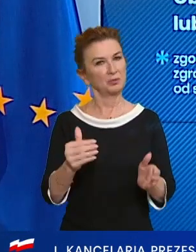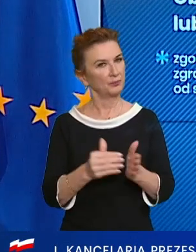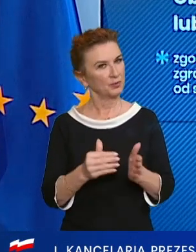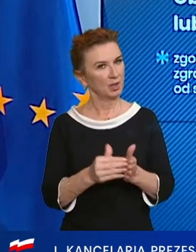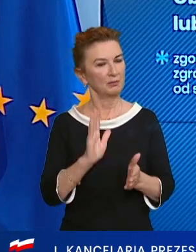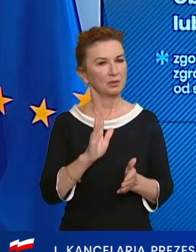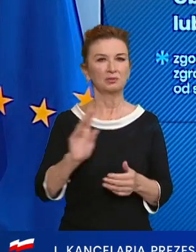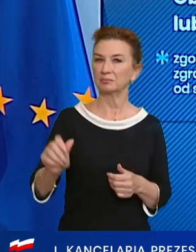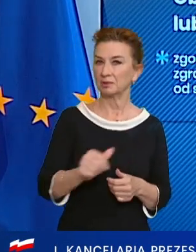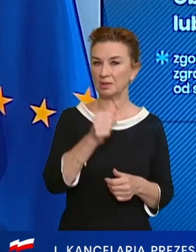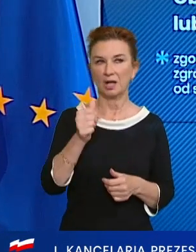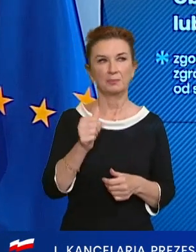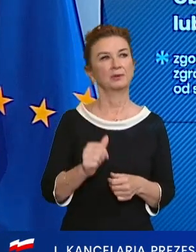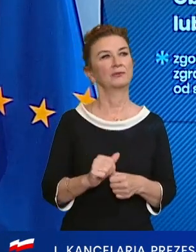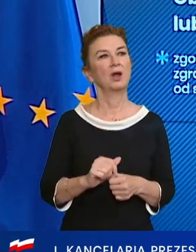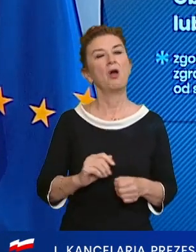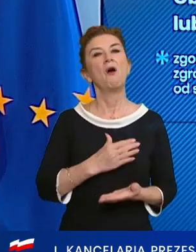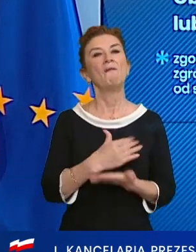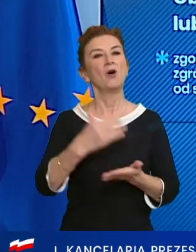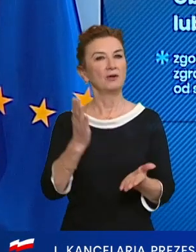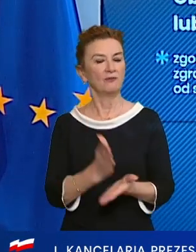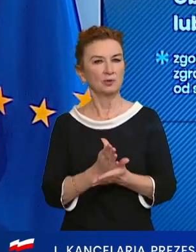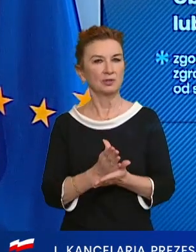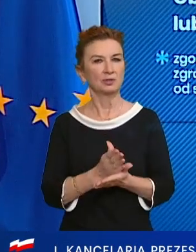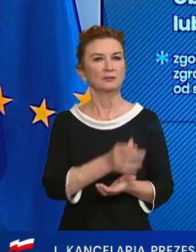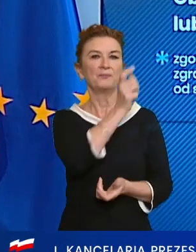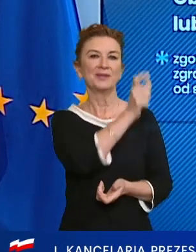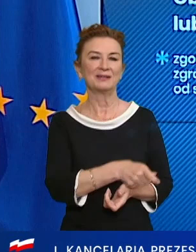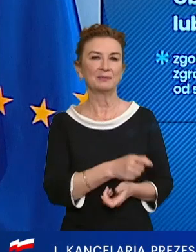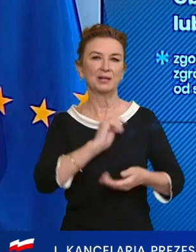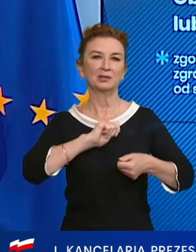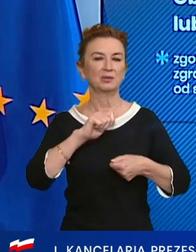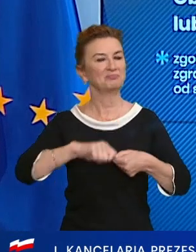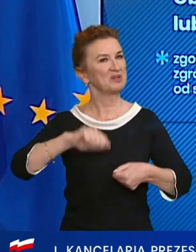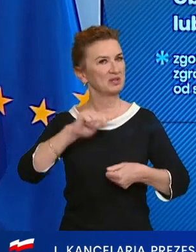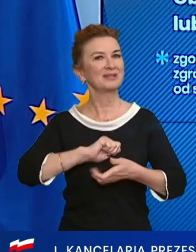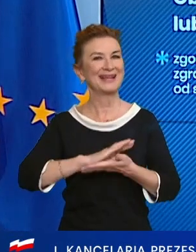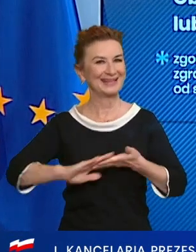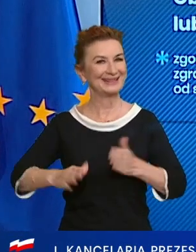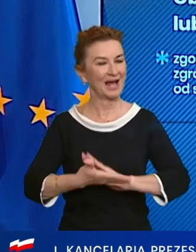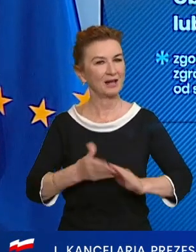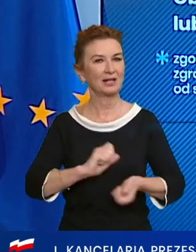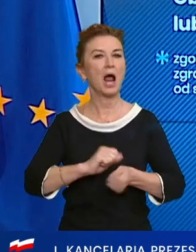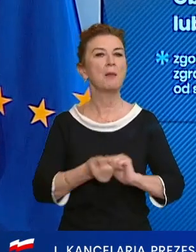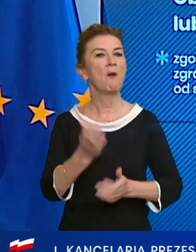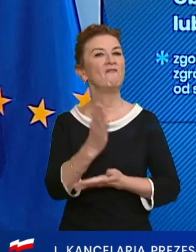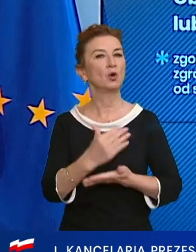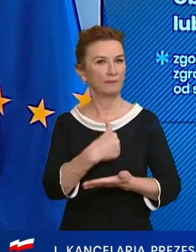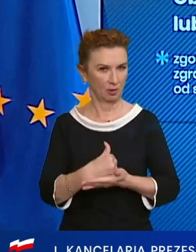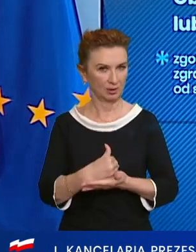podejmować będzie główny inspektor, czy wojewódzki inspektor sanitarny i wojewoda, bo może się tak zdarzyć, że będą ogniska